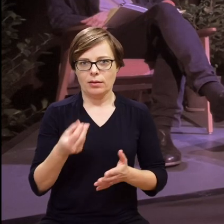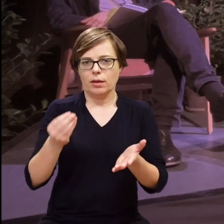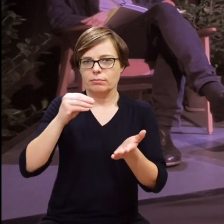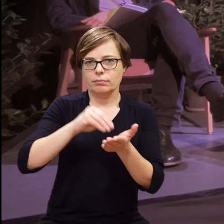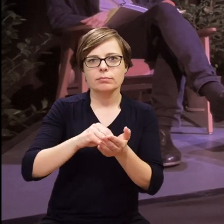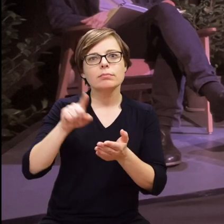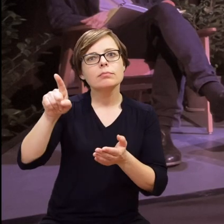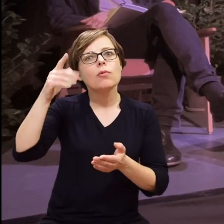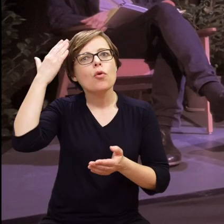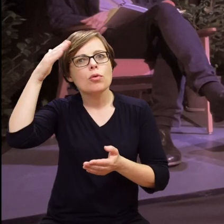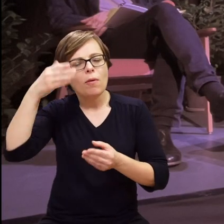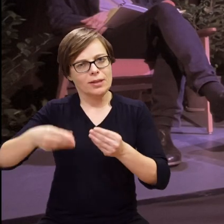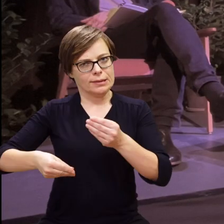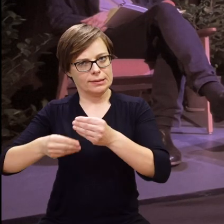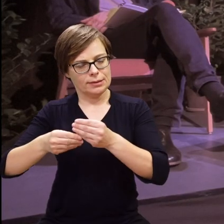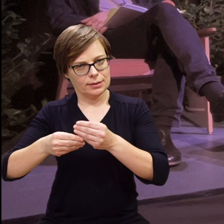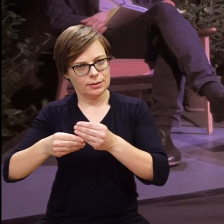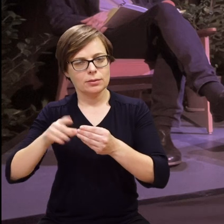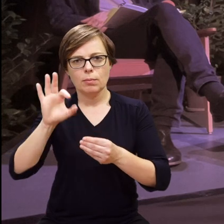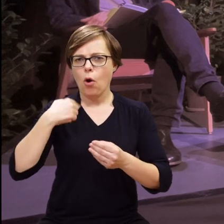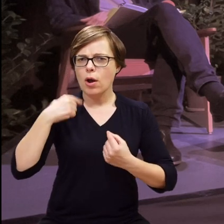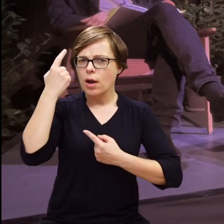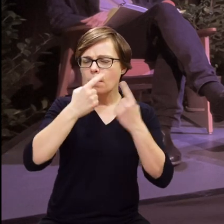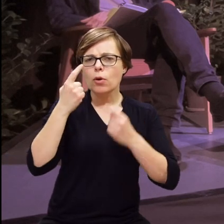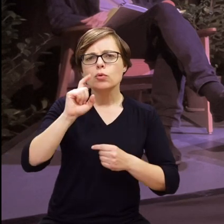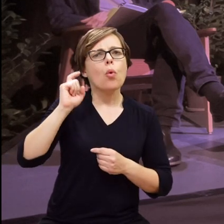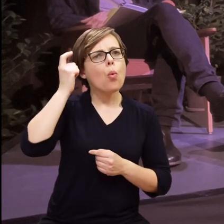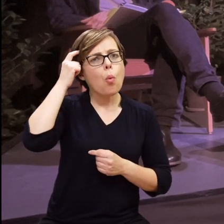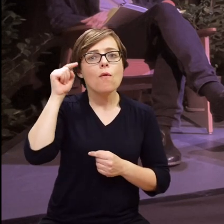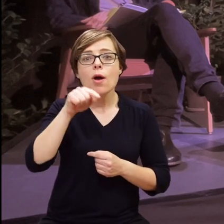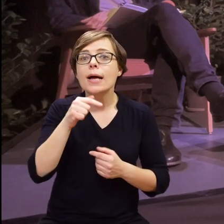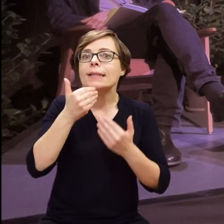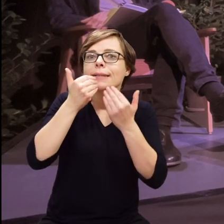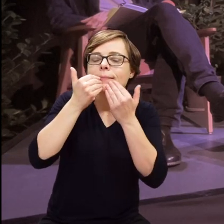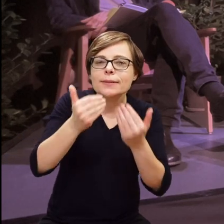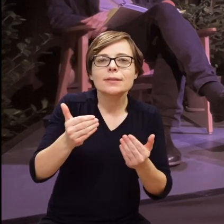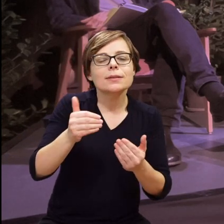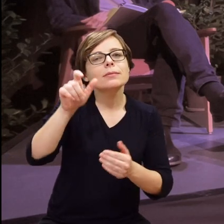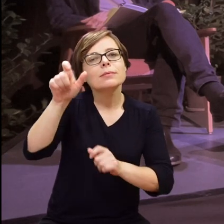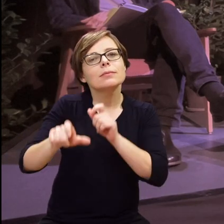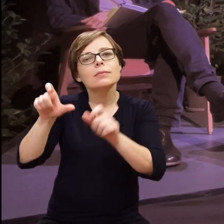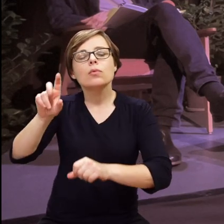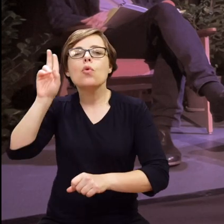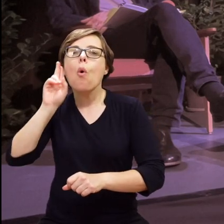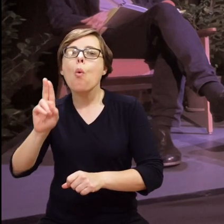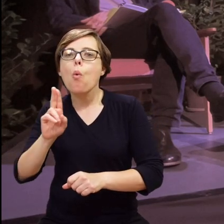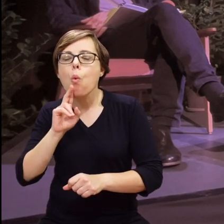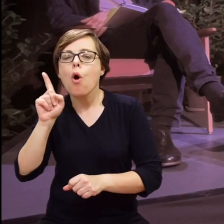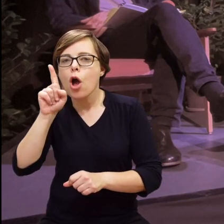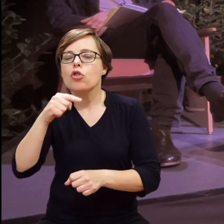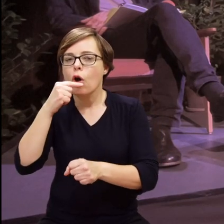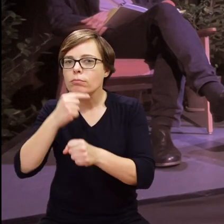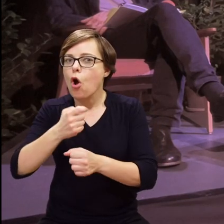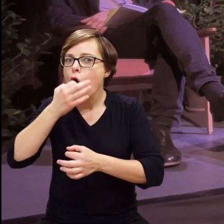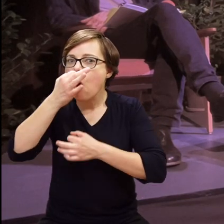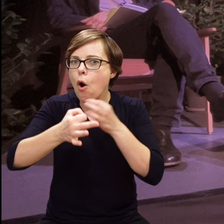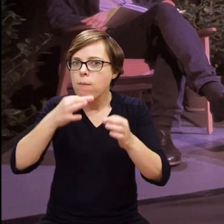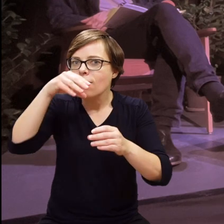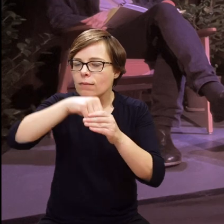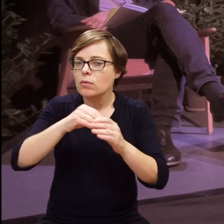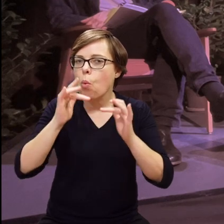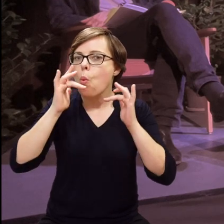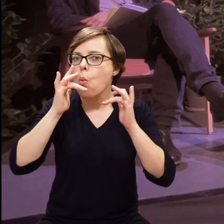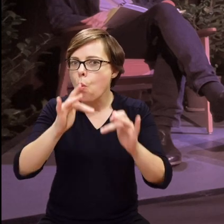odpowiadając właśnie pani na... Bo myślę, że to jest przede wszystkim odwaga głuchych bohaterek i bohaterów głuszy. To znaczy to, że oni się